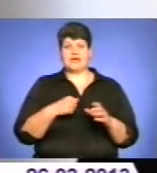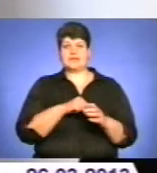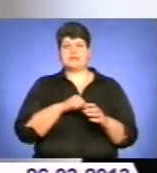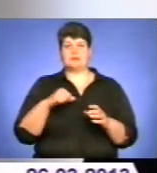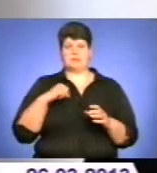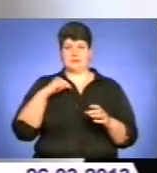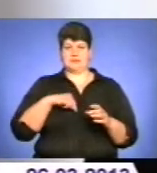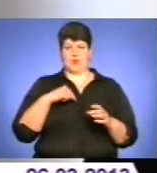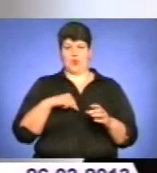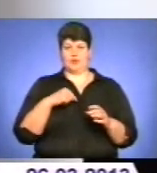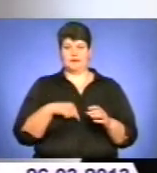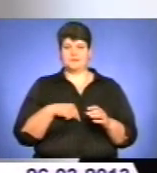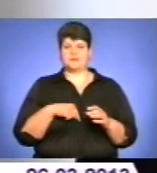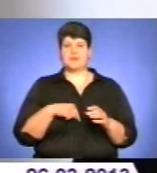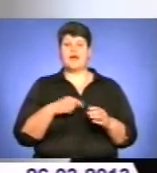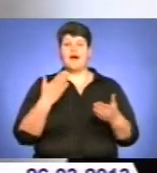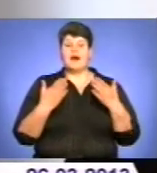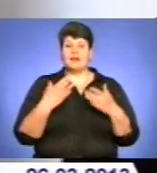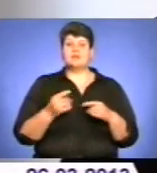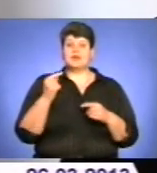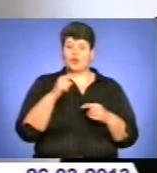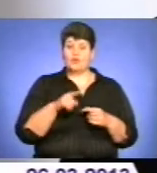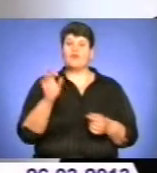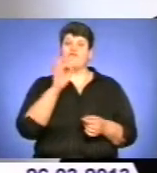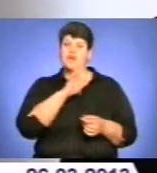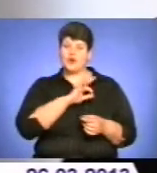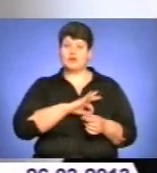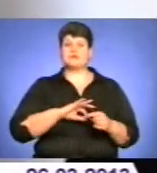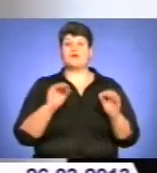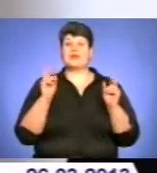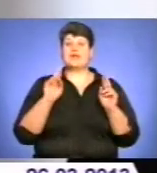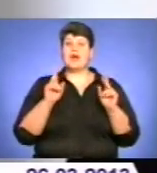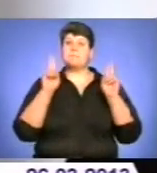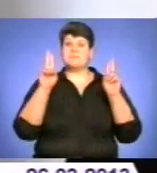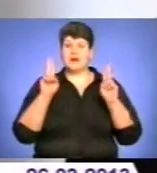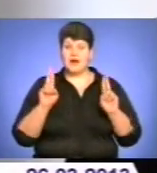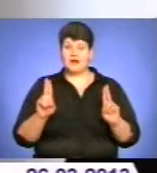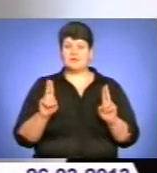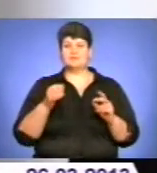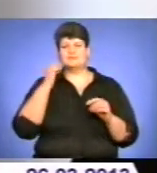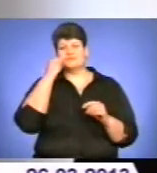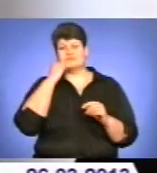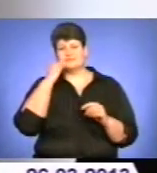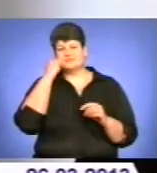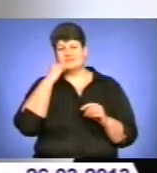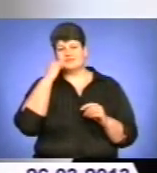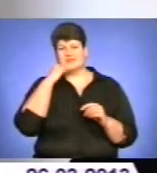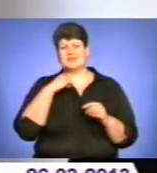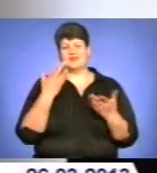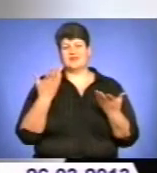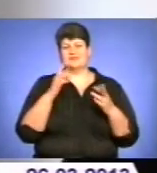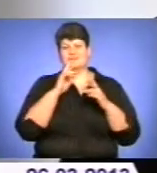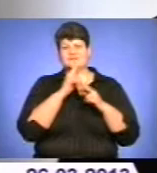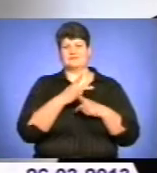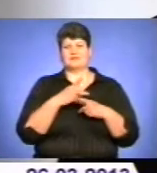психологами, але при тому використовують, як правило, дещо застарілі, я би сказав, схоластичні